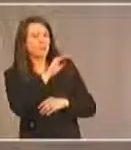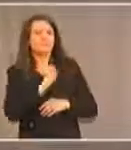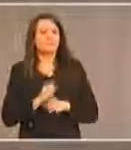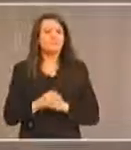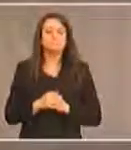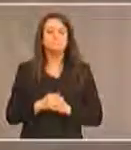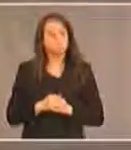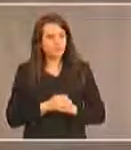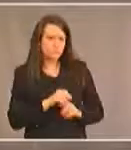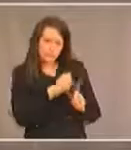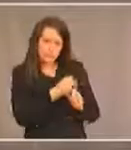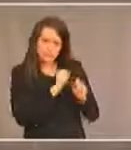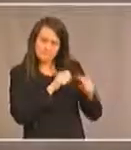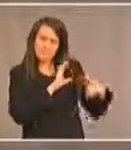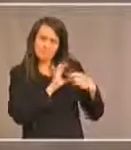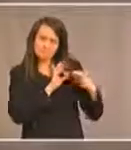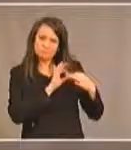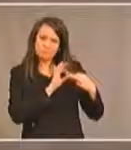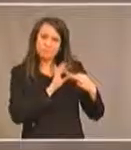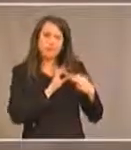pouvez-vous expliquer